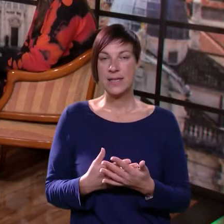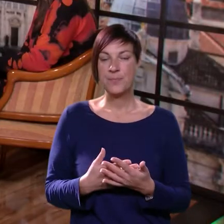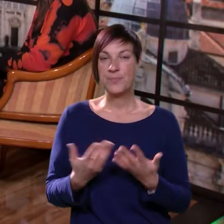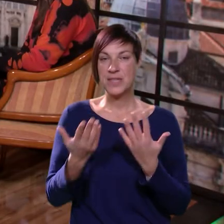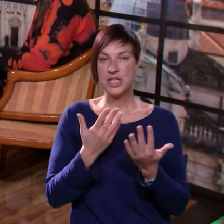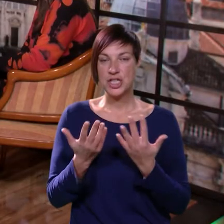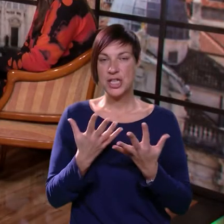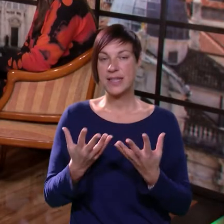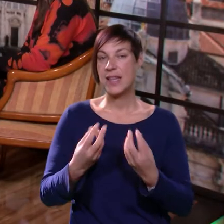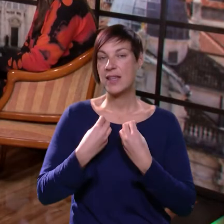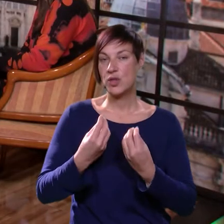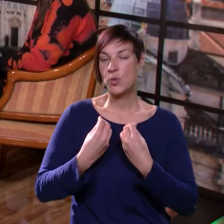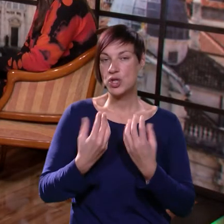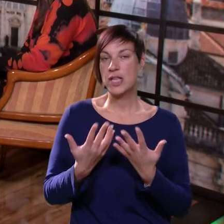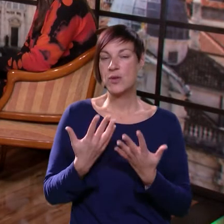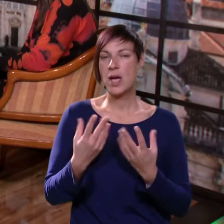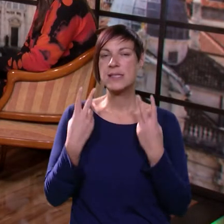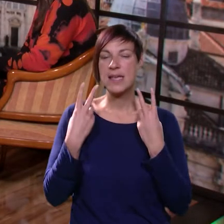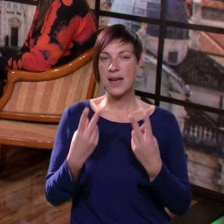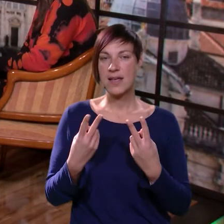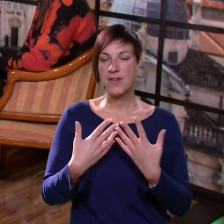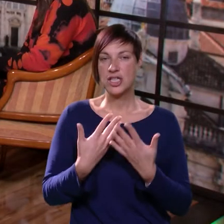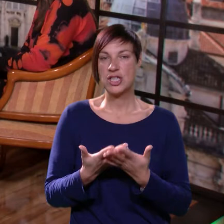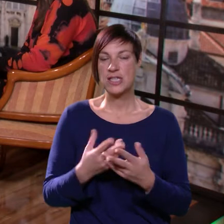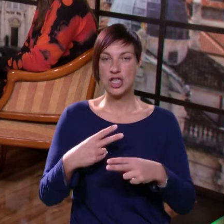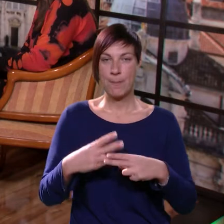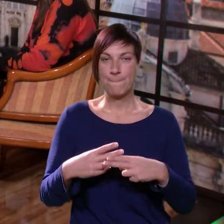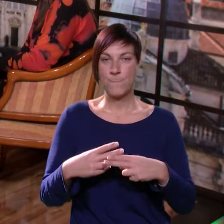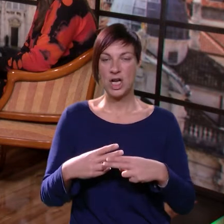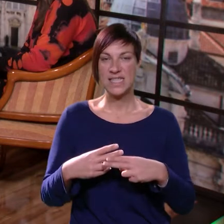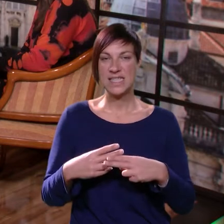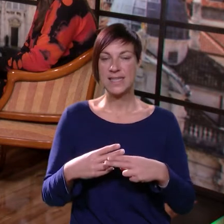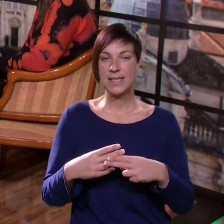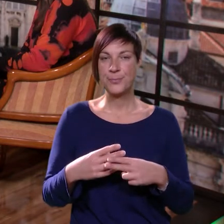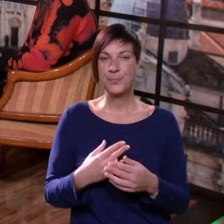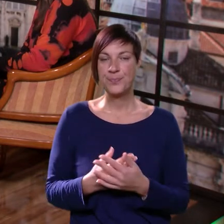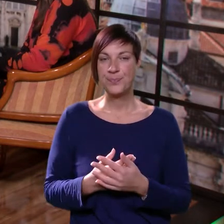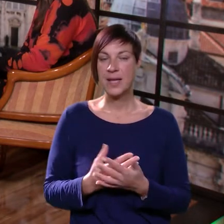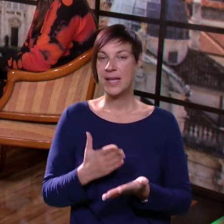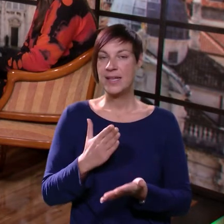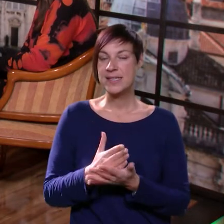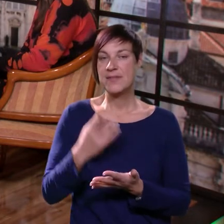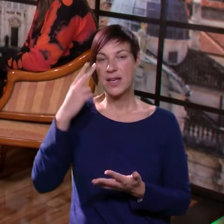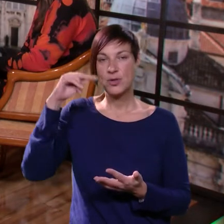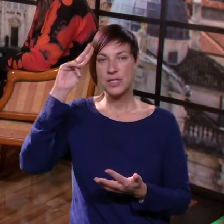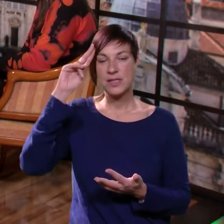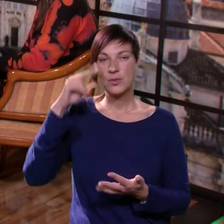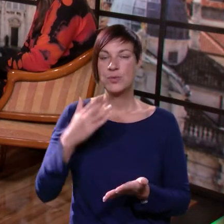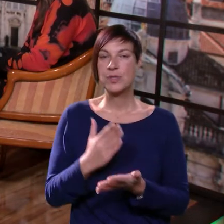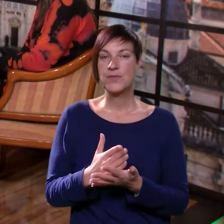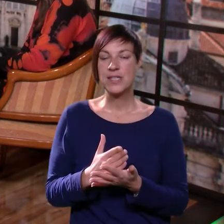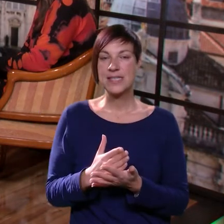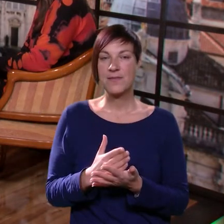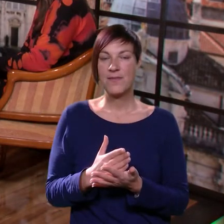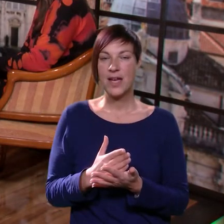znači, čitat, učit, edukacija je najvažnija što se tiče ove bolesti, znači, svako iskustvo,